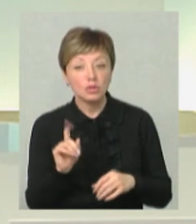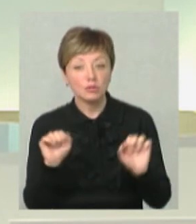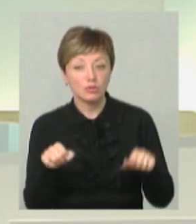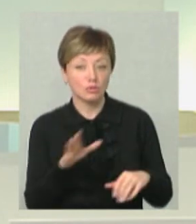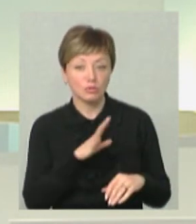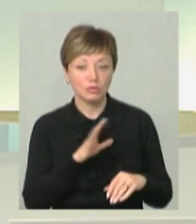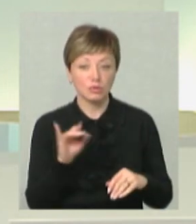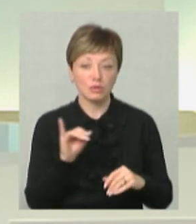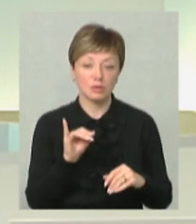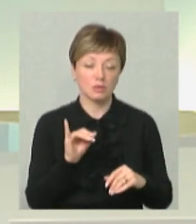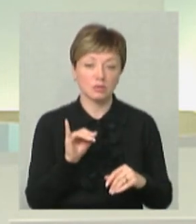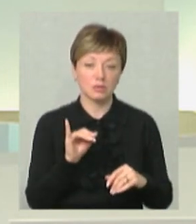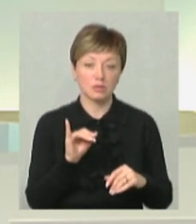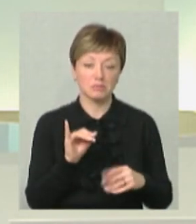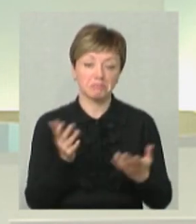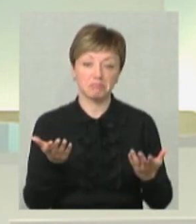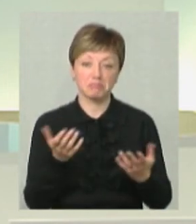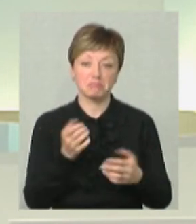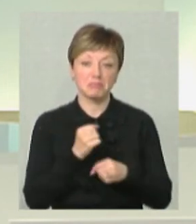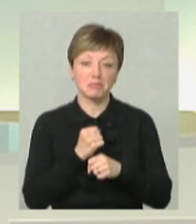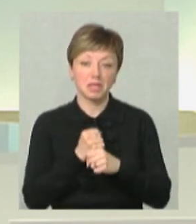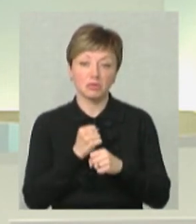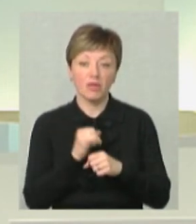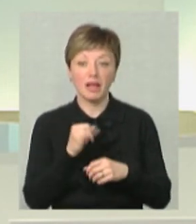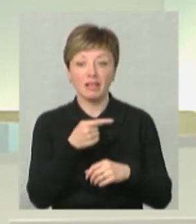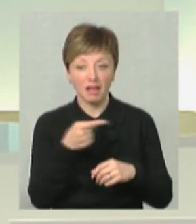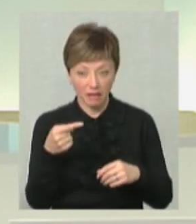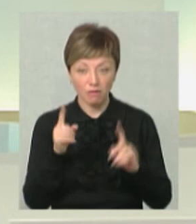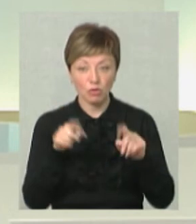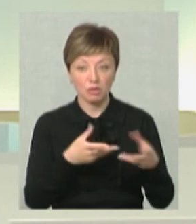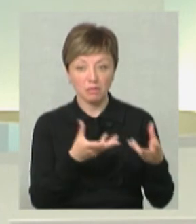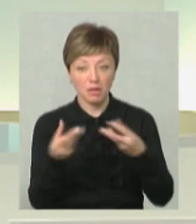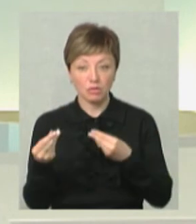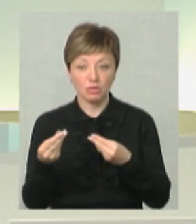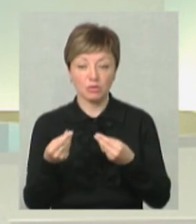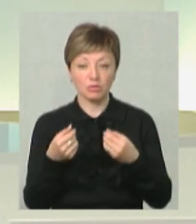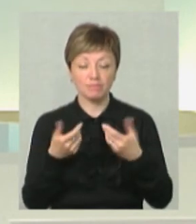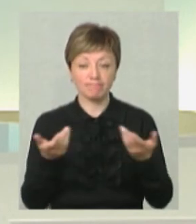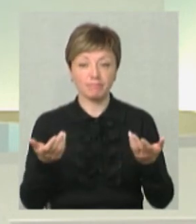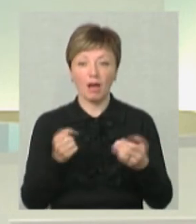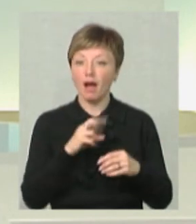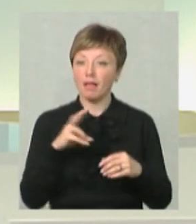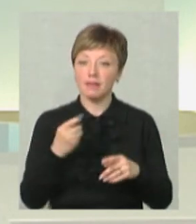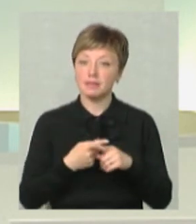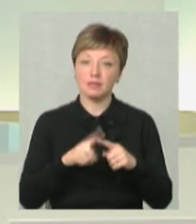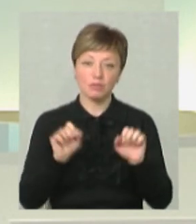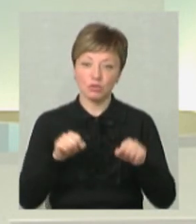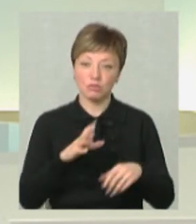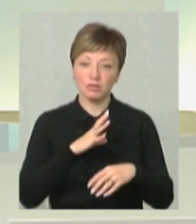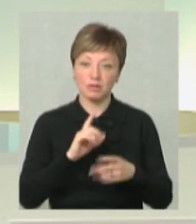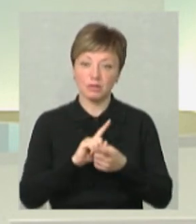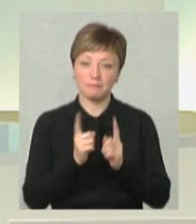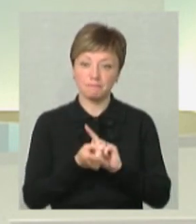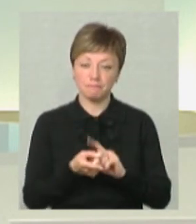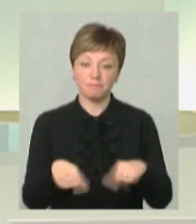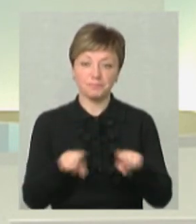бути і працювати якась річ, яка негативна, вона може працювати, але це ж може бути якийсь